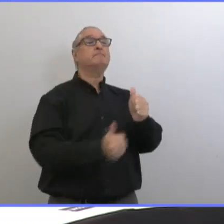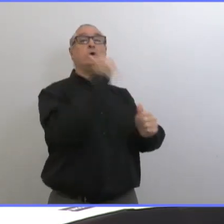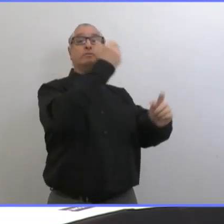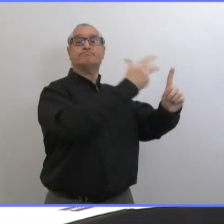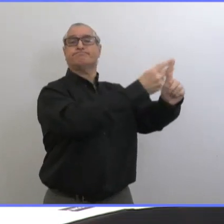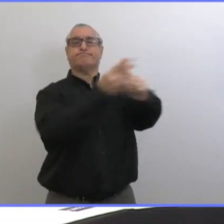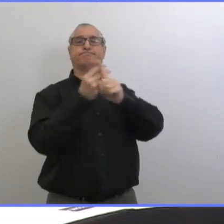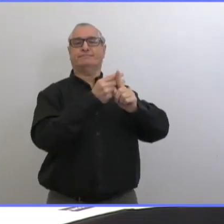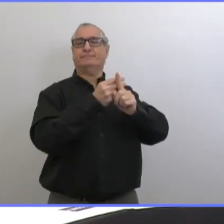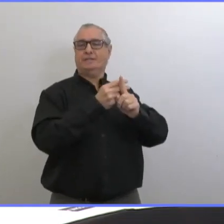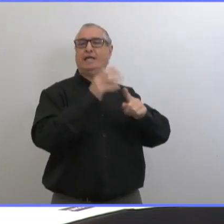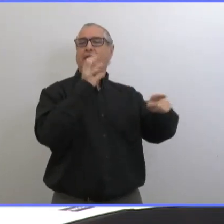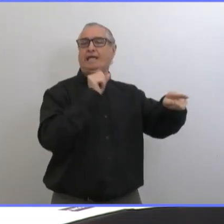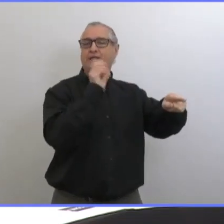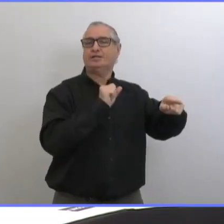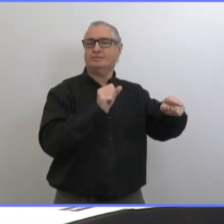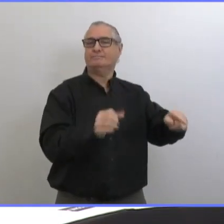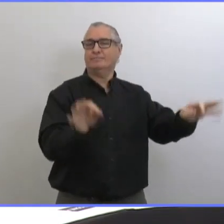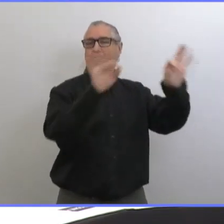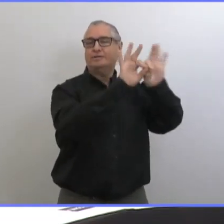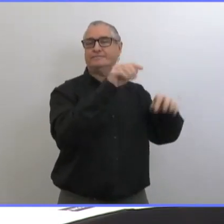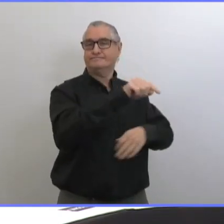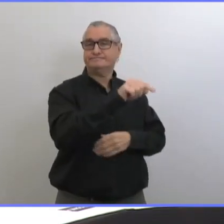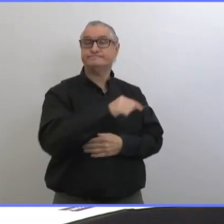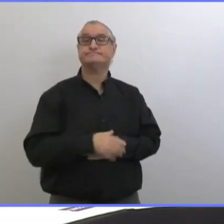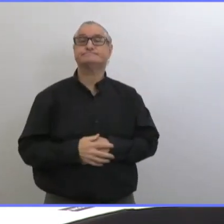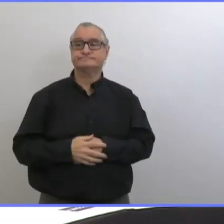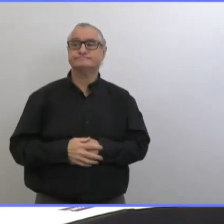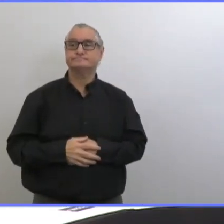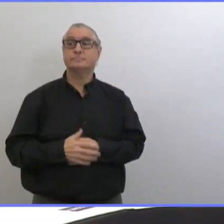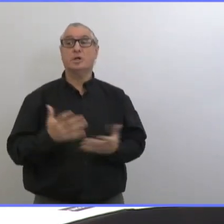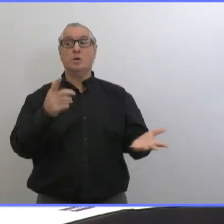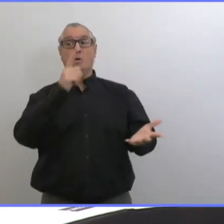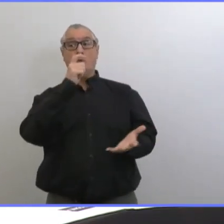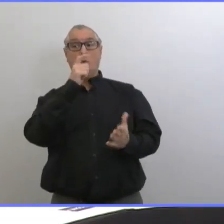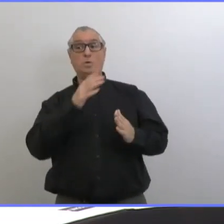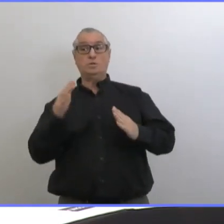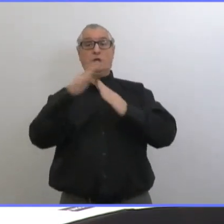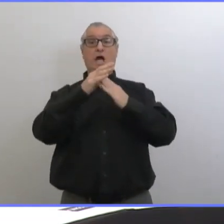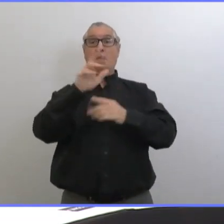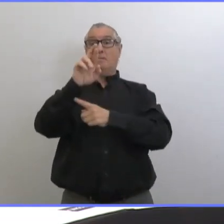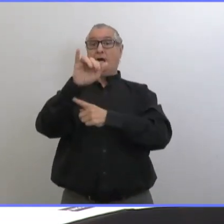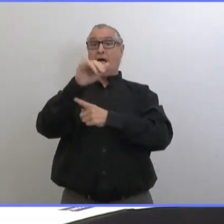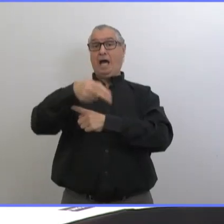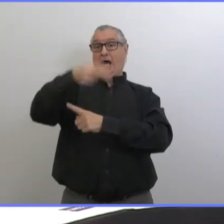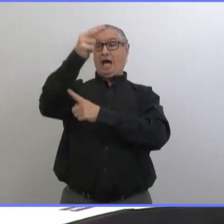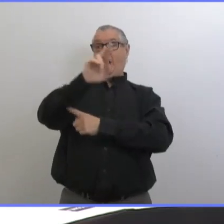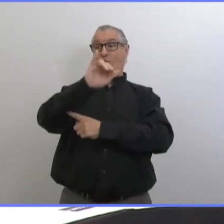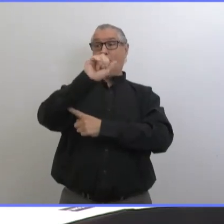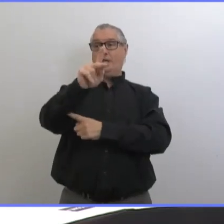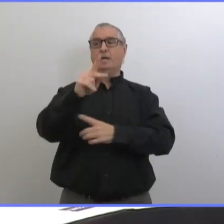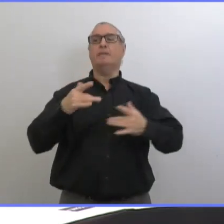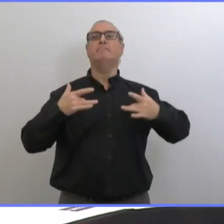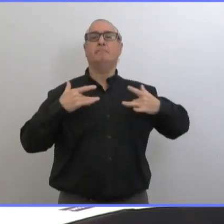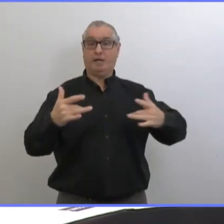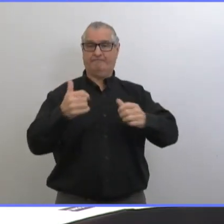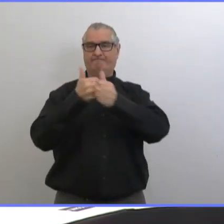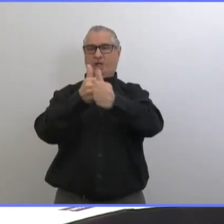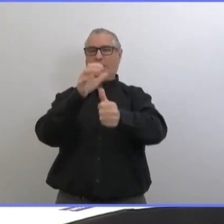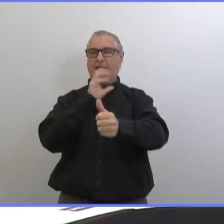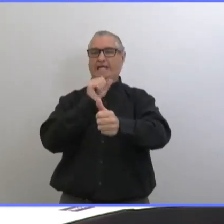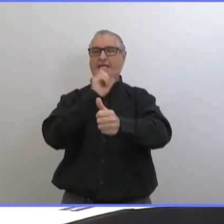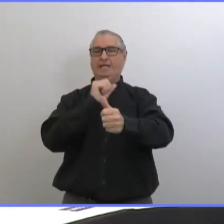personne mais ça nous montre que c'est le moyen d'avoir le plus grand pourcentage de la population à risque